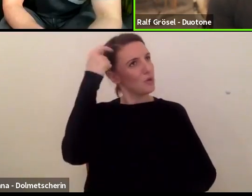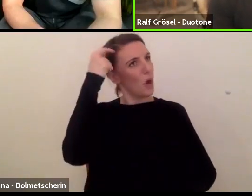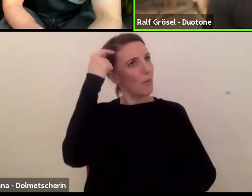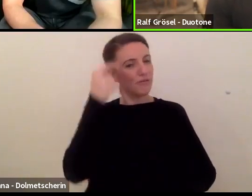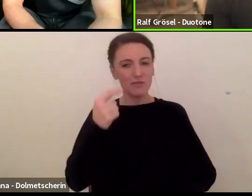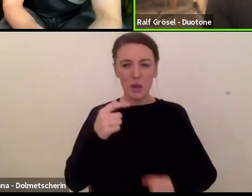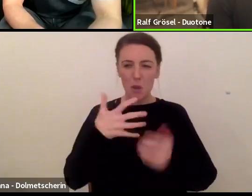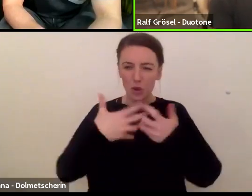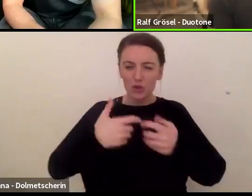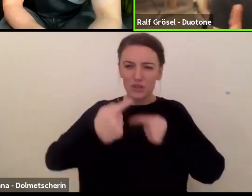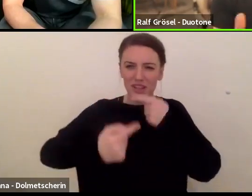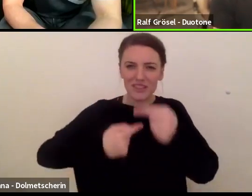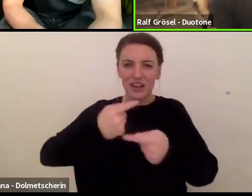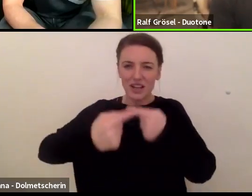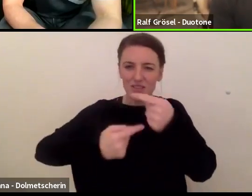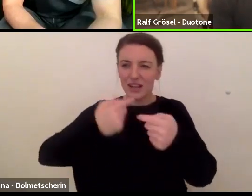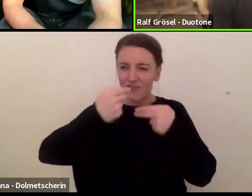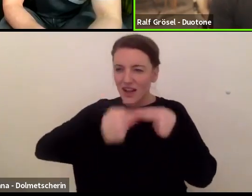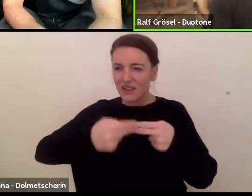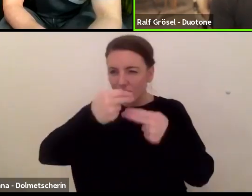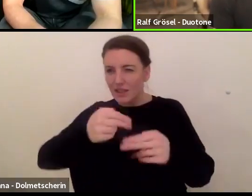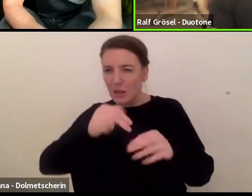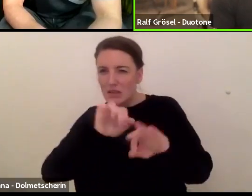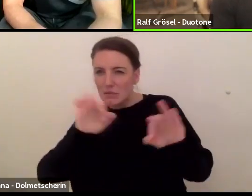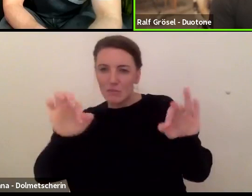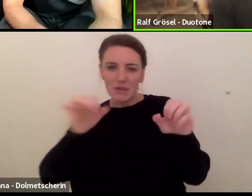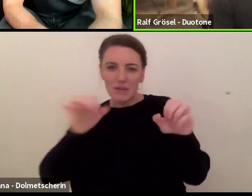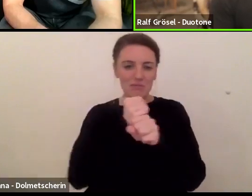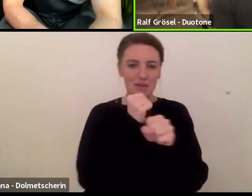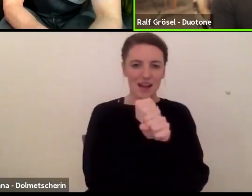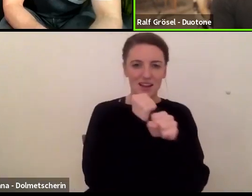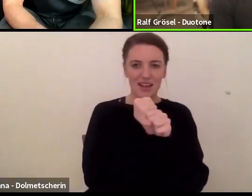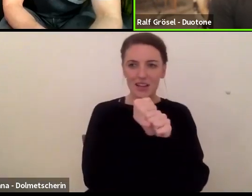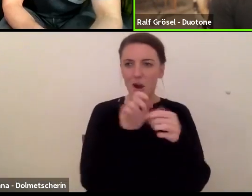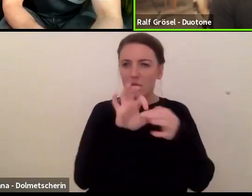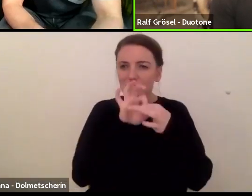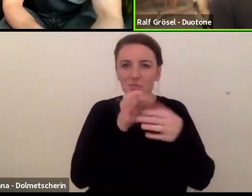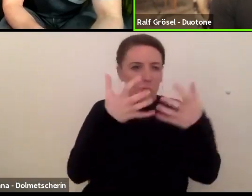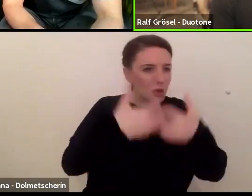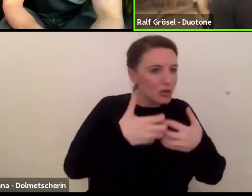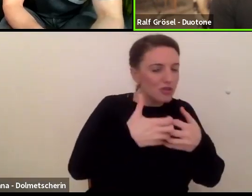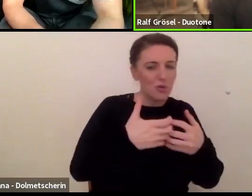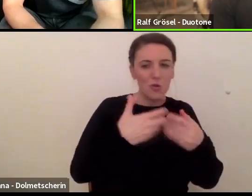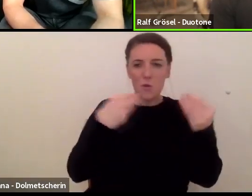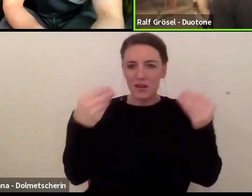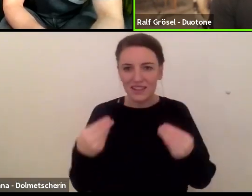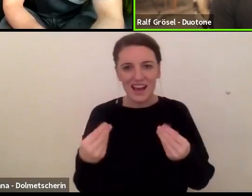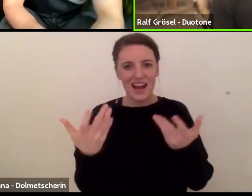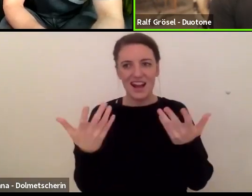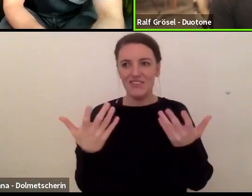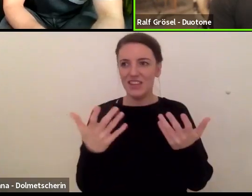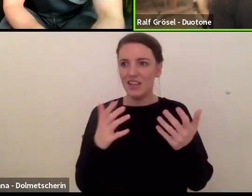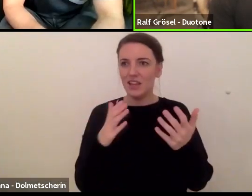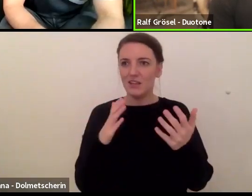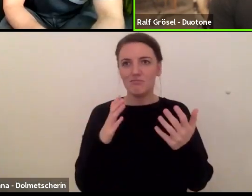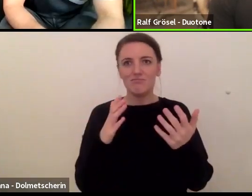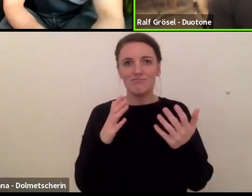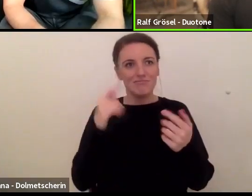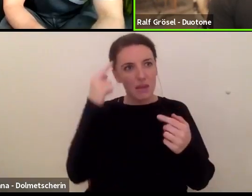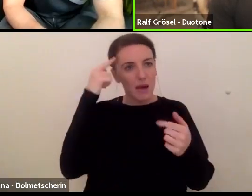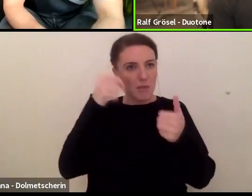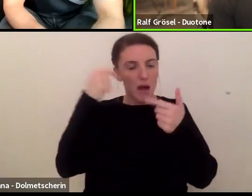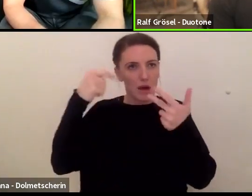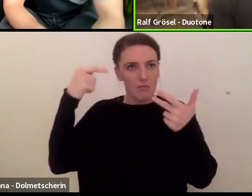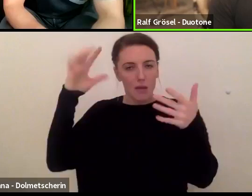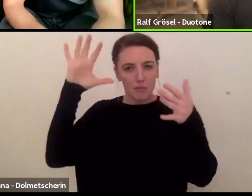voraus sind. Ja, und die ganze Komplexität dahinter, eben mit Produktion, mit Materialität, etc. Also, ich würde